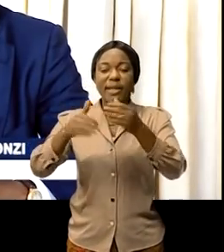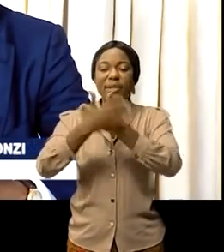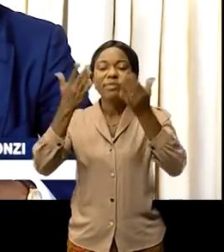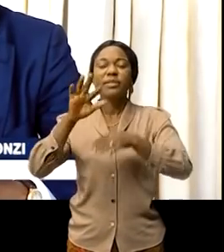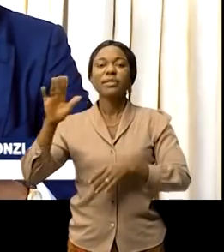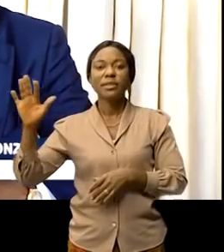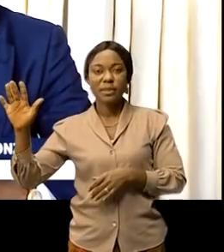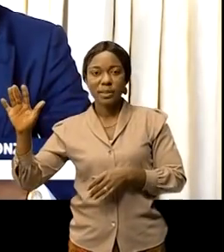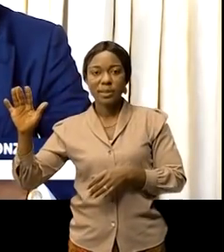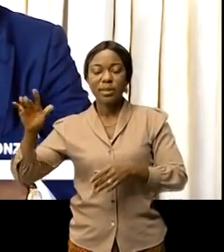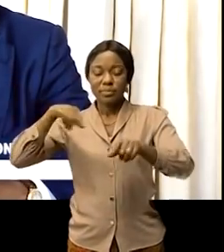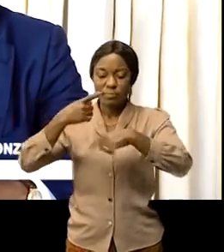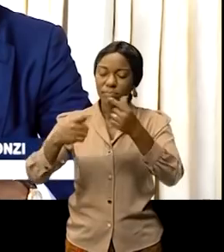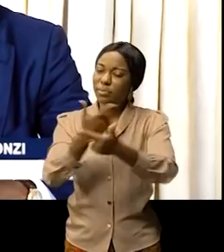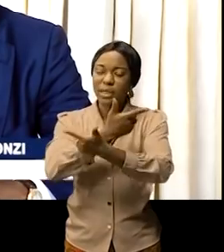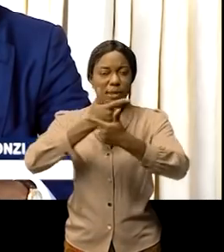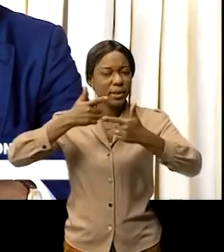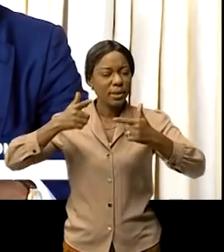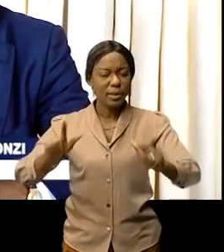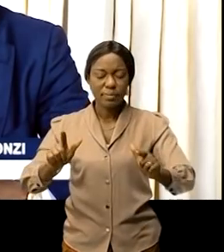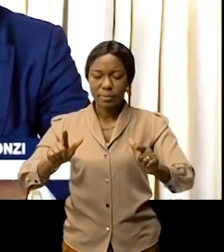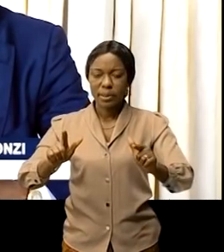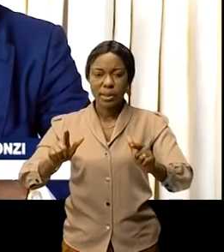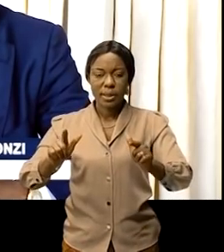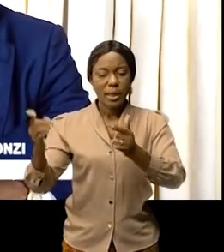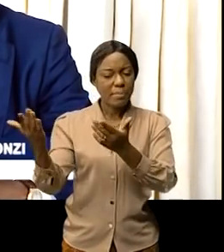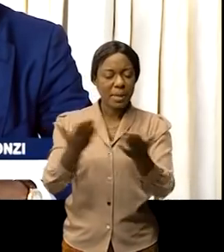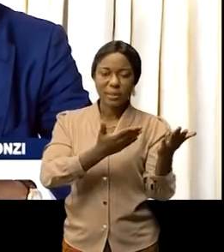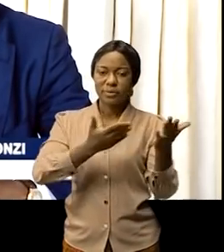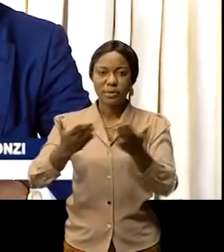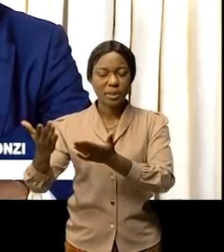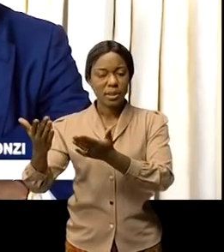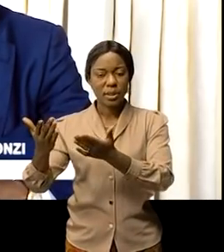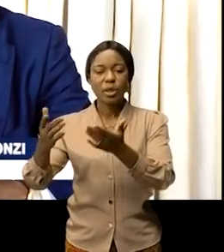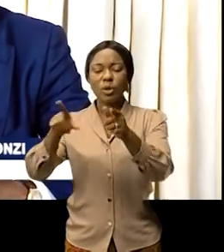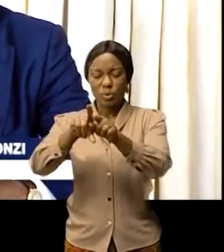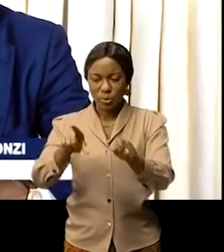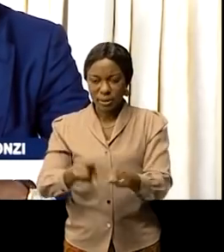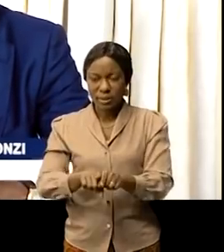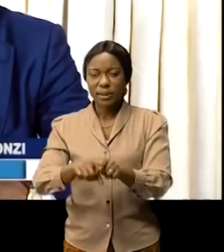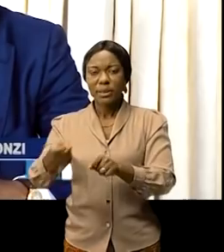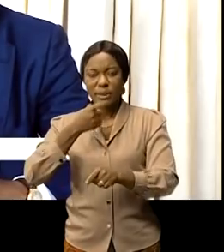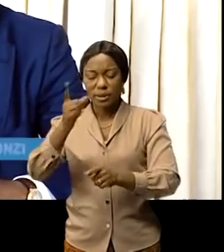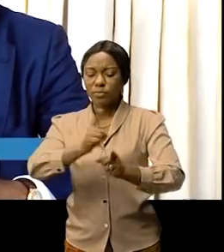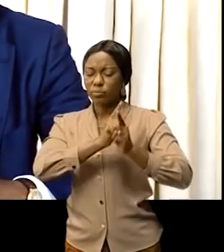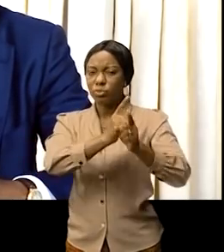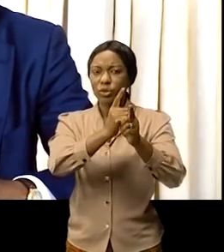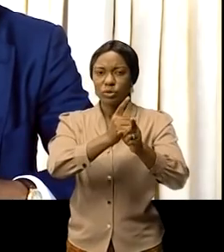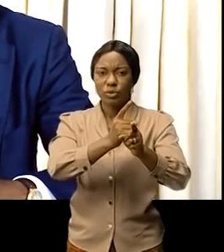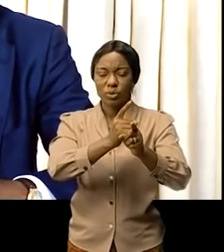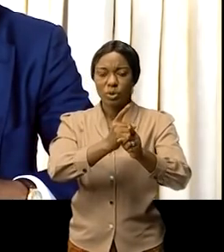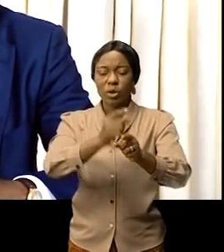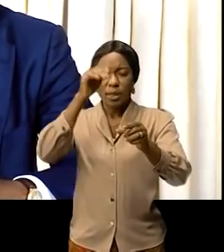d'ivakuer librement à leurs occupations et leur rassure d'une protection sans